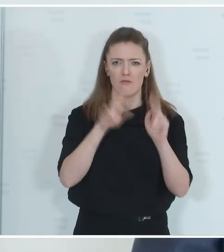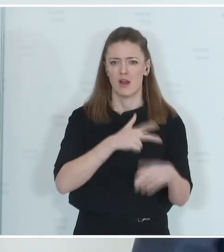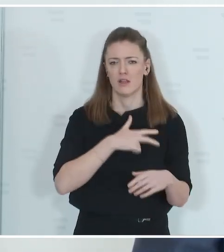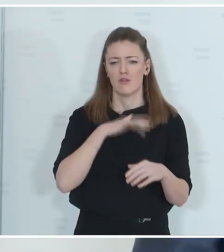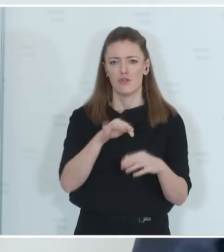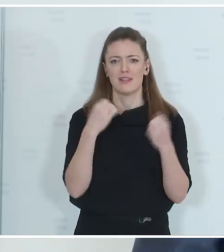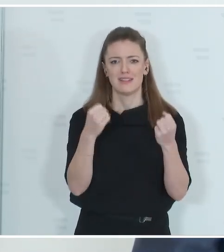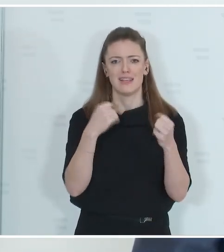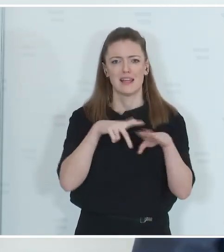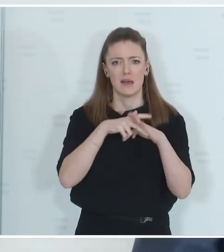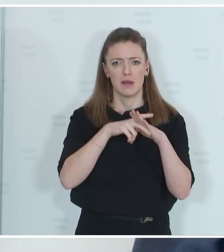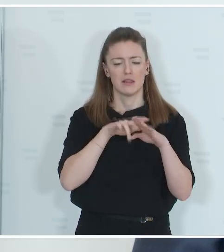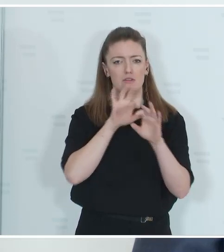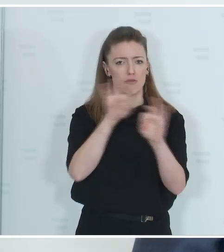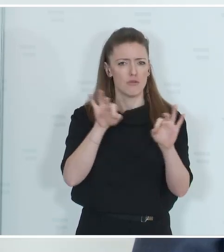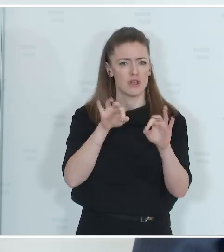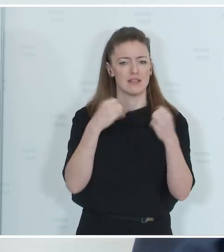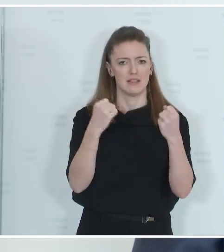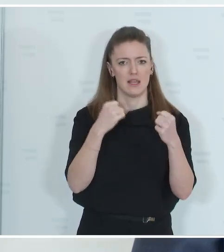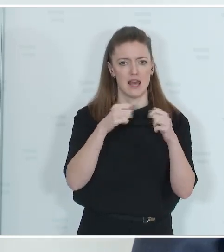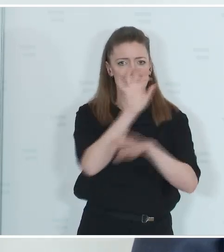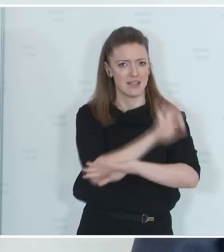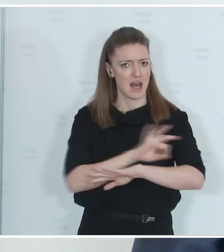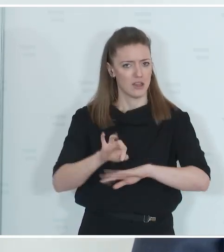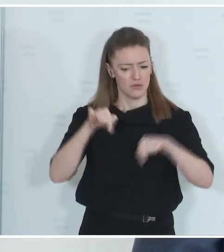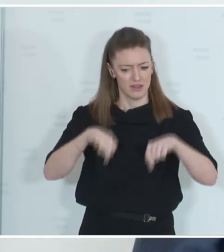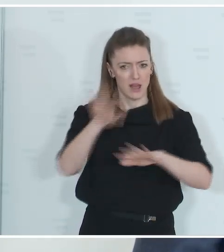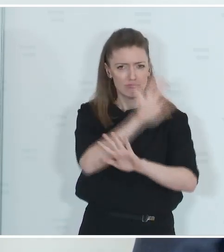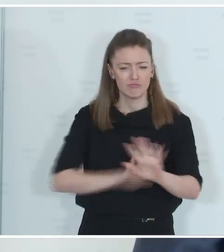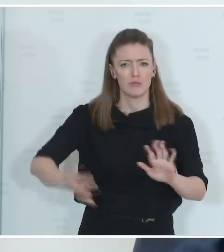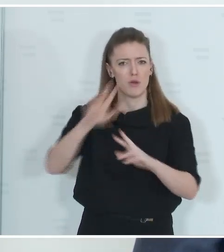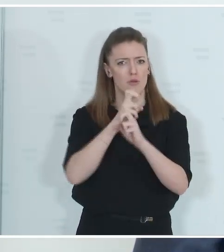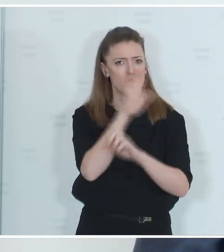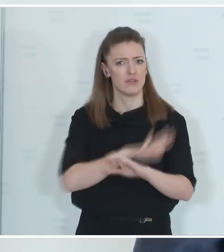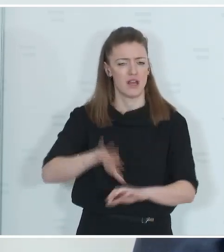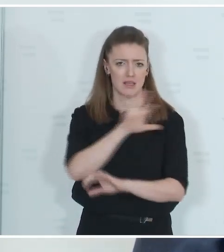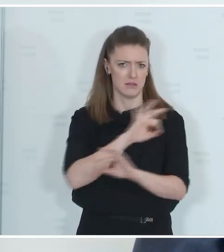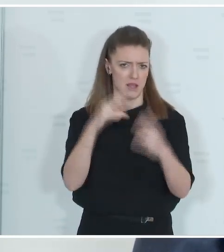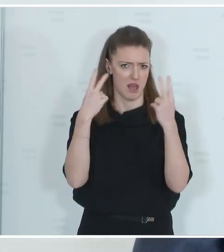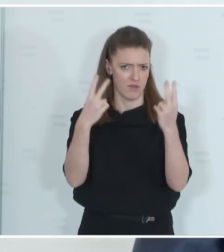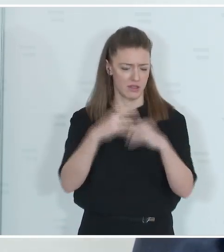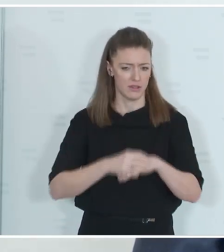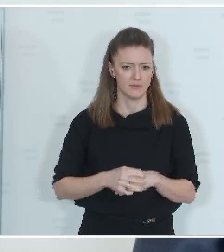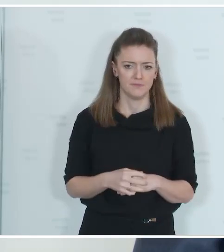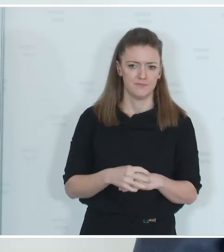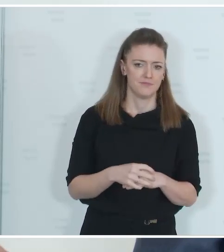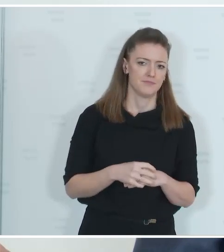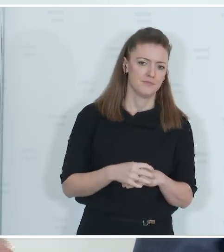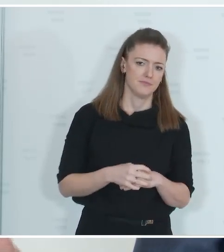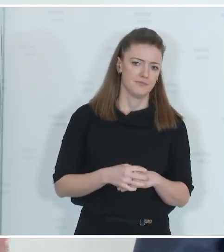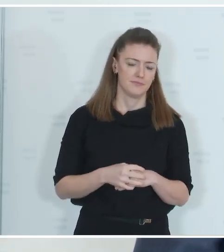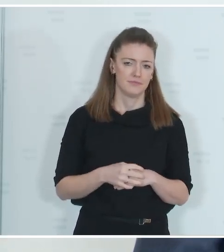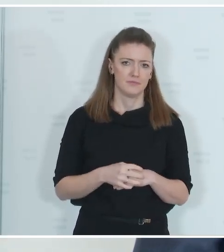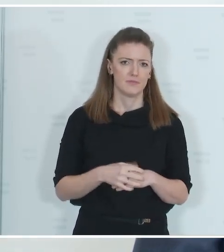Sicherheitsapparat, für die Sicherheitsarchitektur in Österreich von zentraler Bedeutung. Hinter diesem